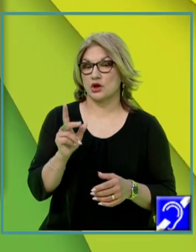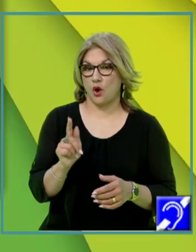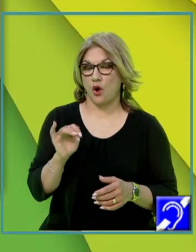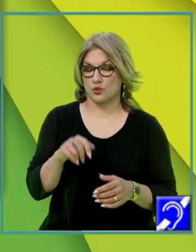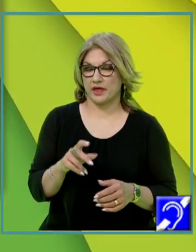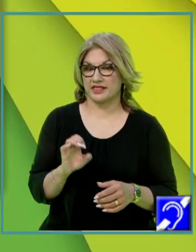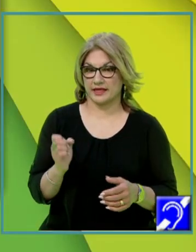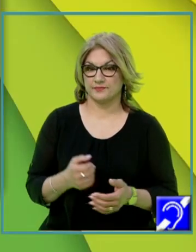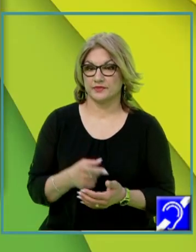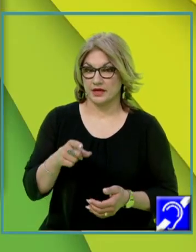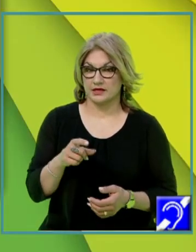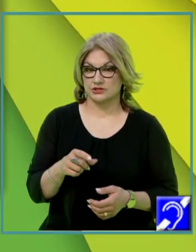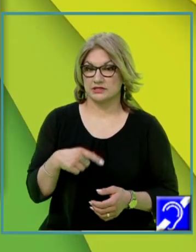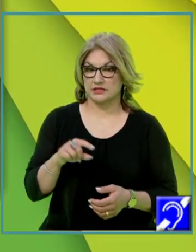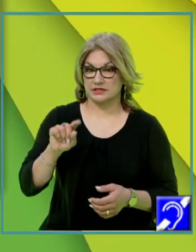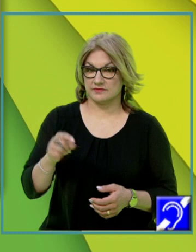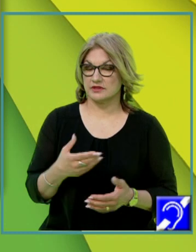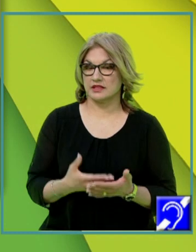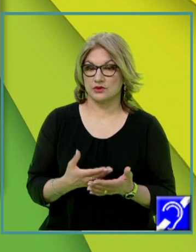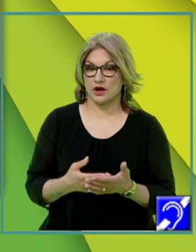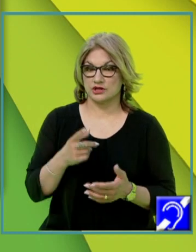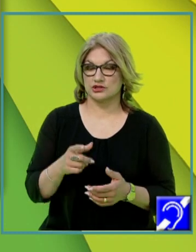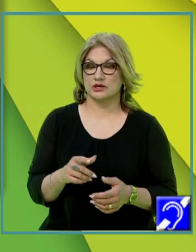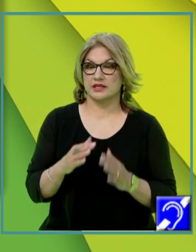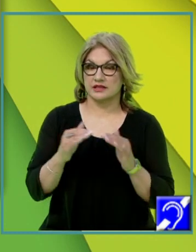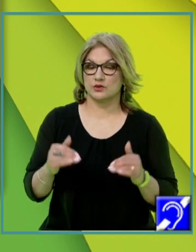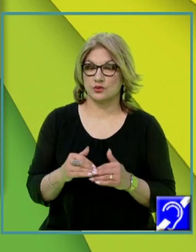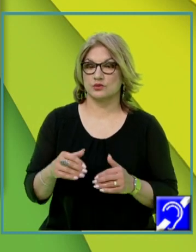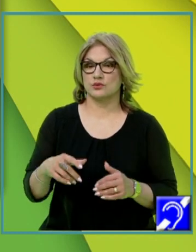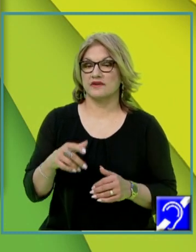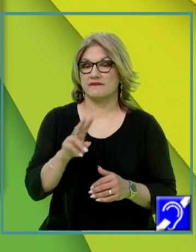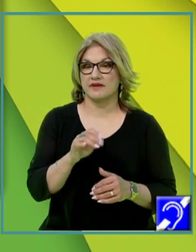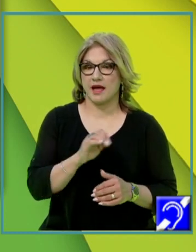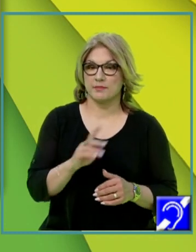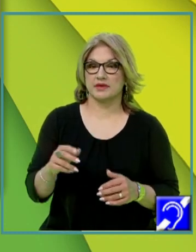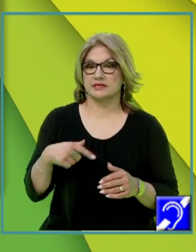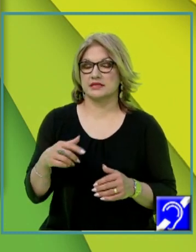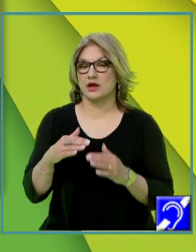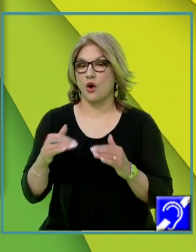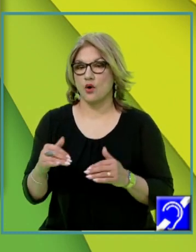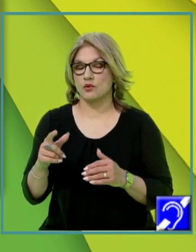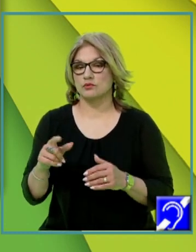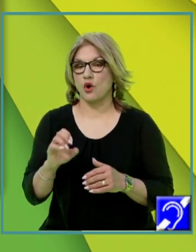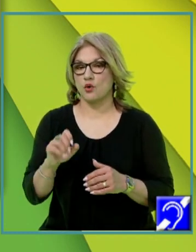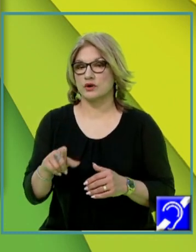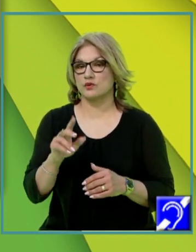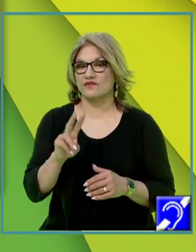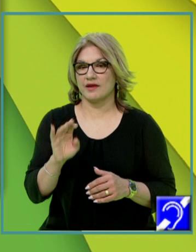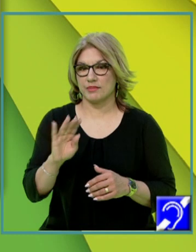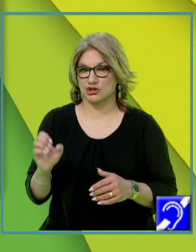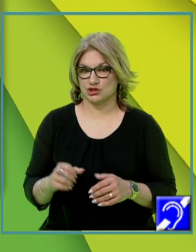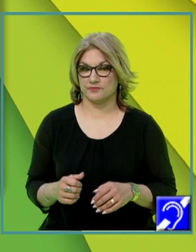atunci, congruența aceasta o scrie în virgulă, deoarece triunghiul VAB este congruent cu triunghiul VBC. Și atunci, din cazul de